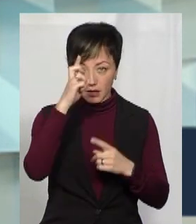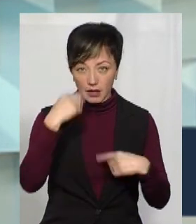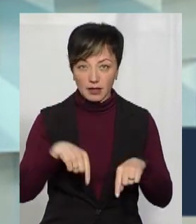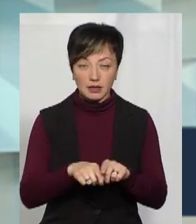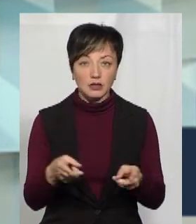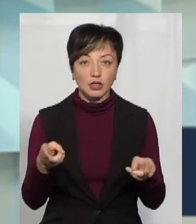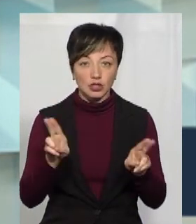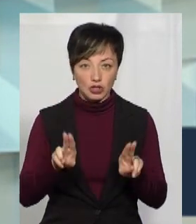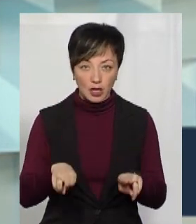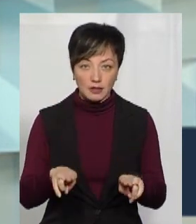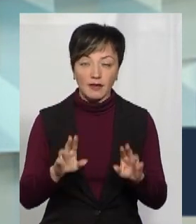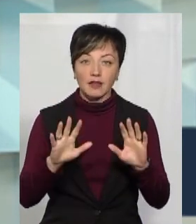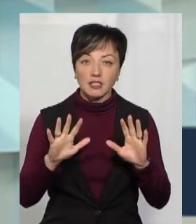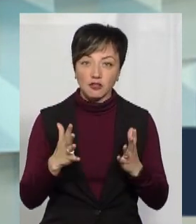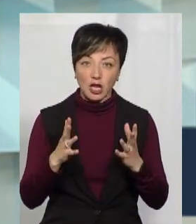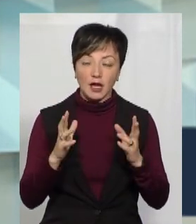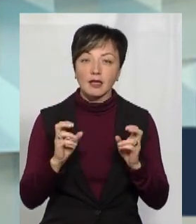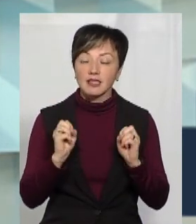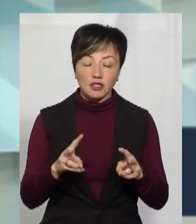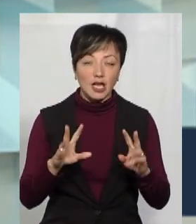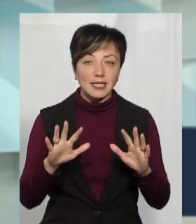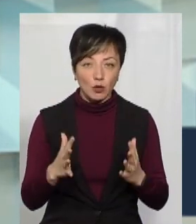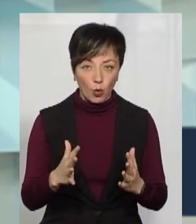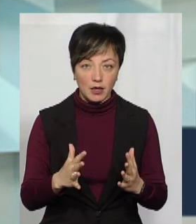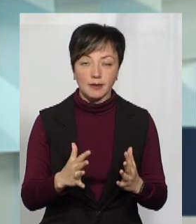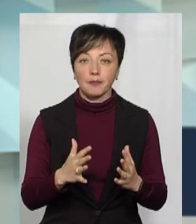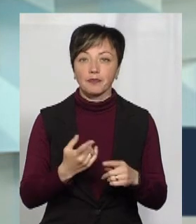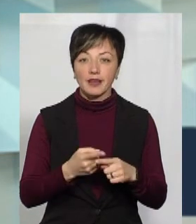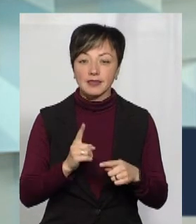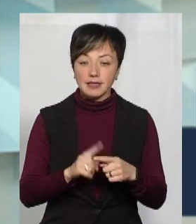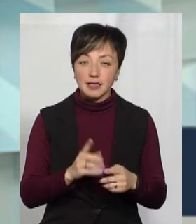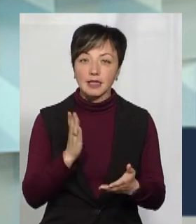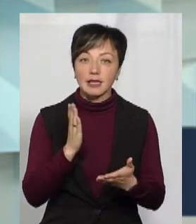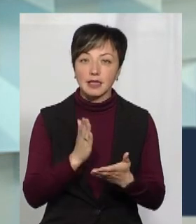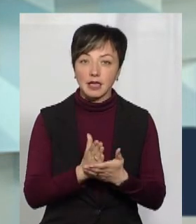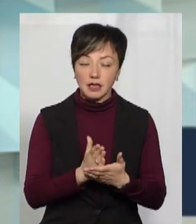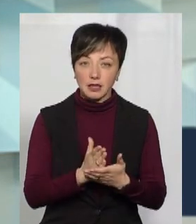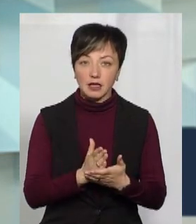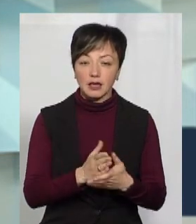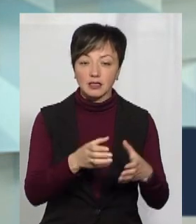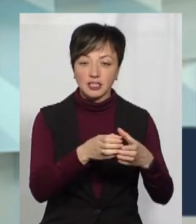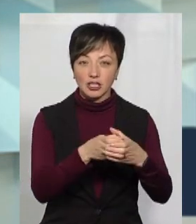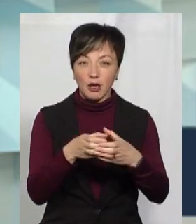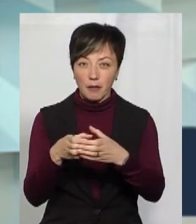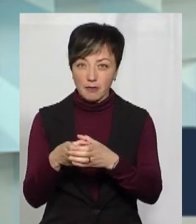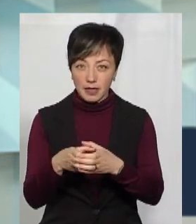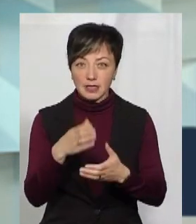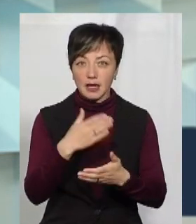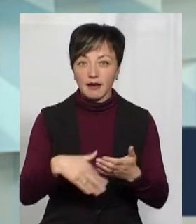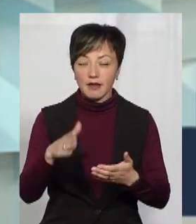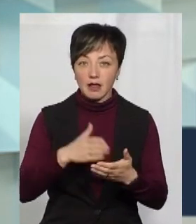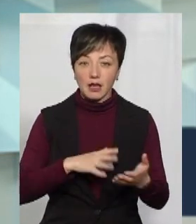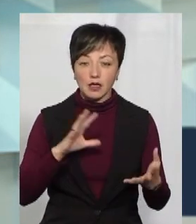залишається знаходитись в надзвичайних ситуаціях. В цій надзвичайній ситуації спеціально є створені і штаби з ліквідації наслідків